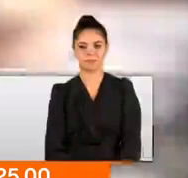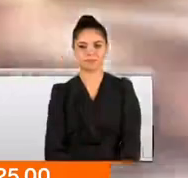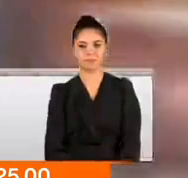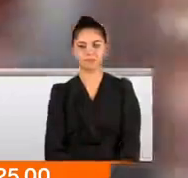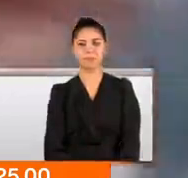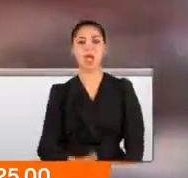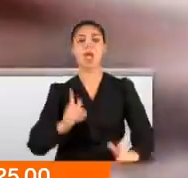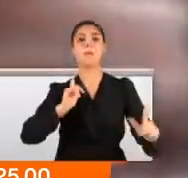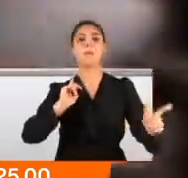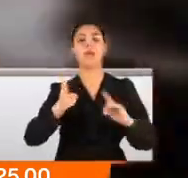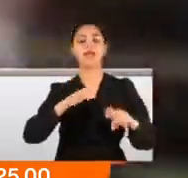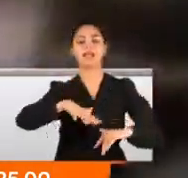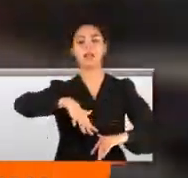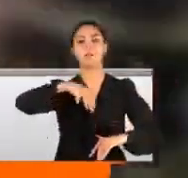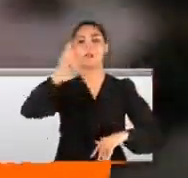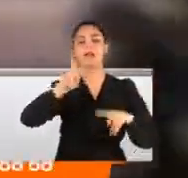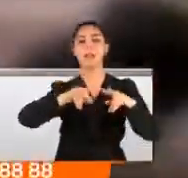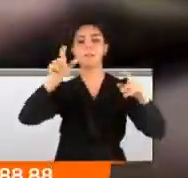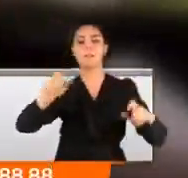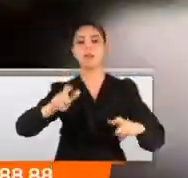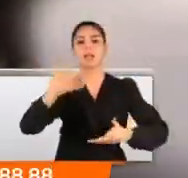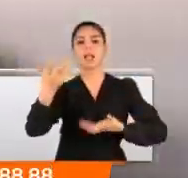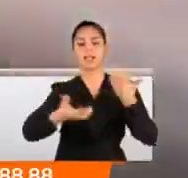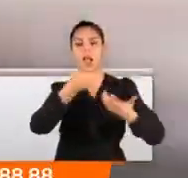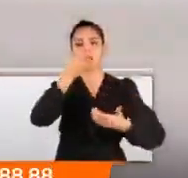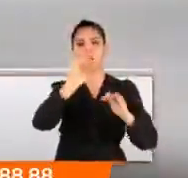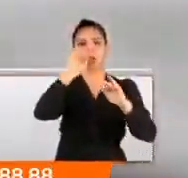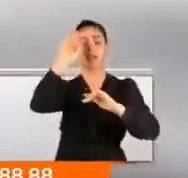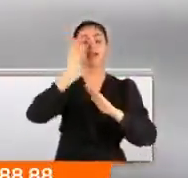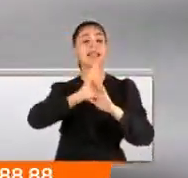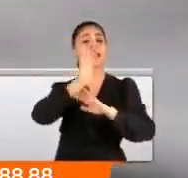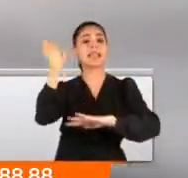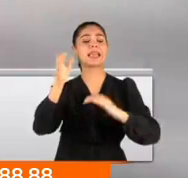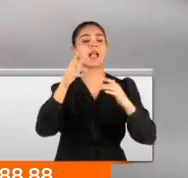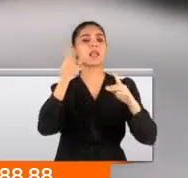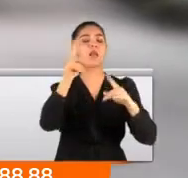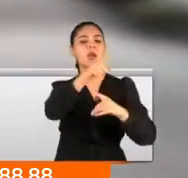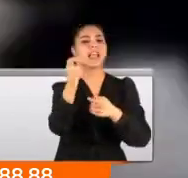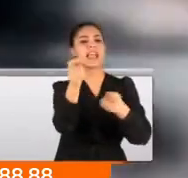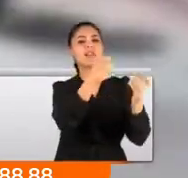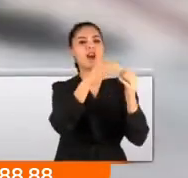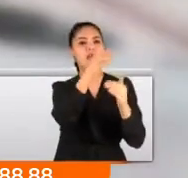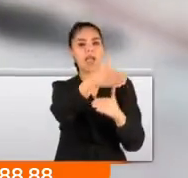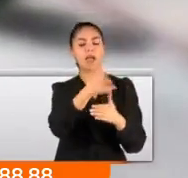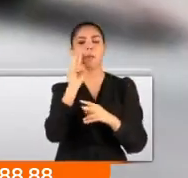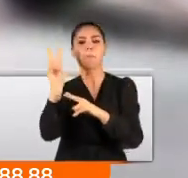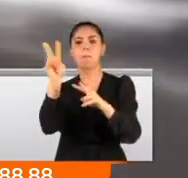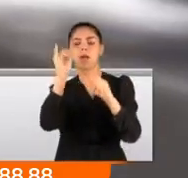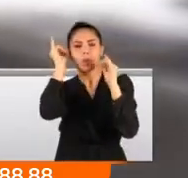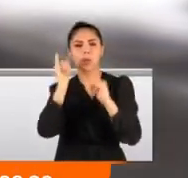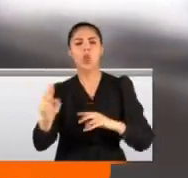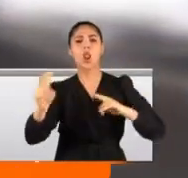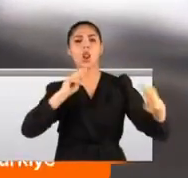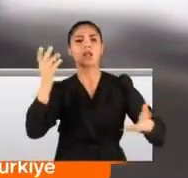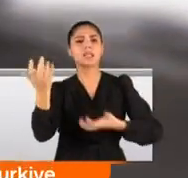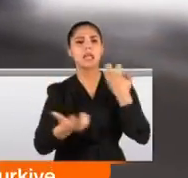Meksika'nın başkenti Meksiko City'de yangın ihbarına giden ekipler korkunç bir manzarayla karşılaştı. Bir restoran alev